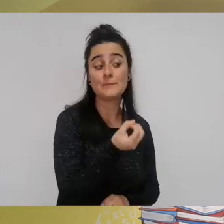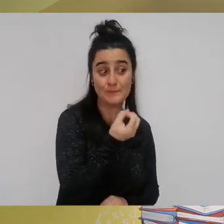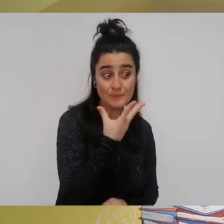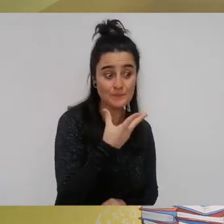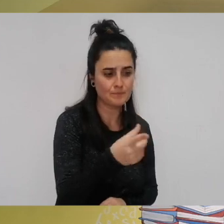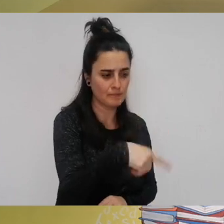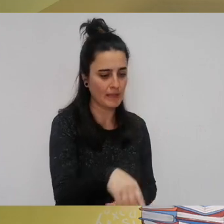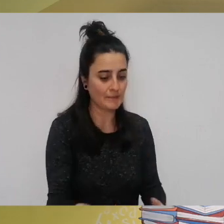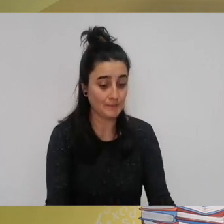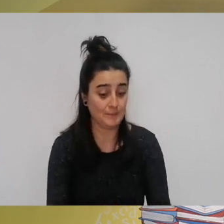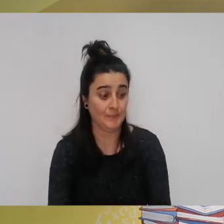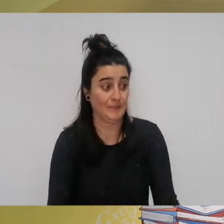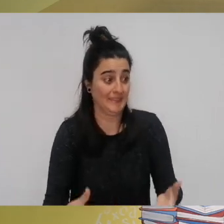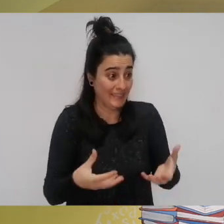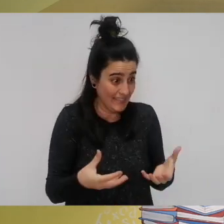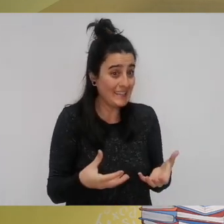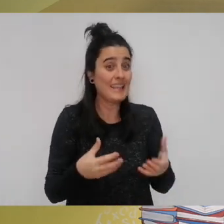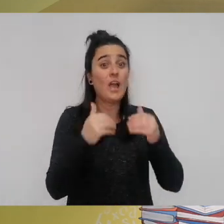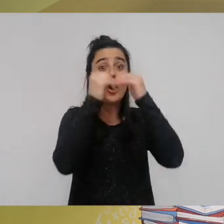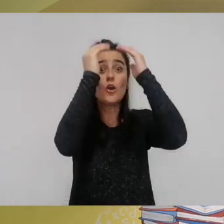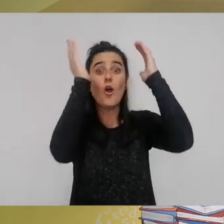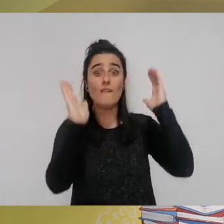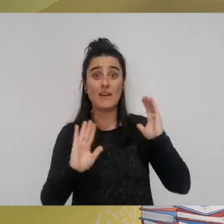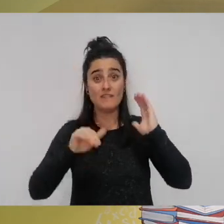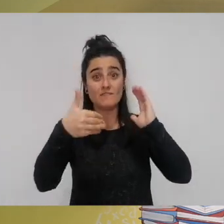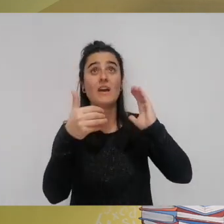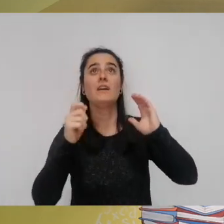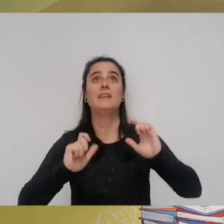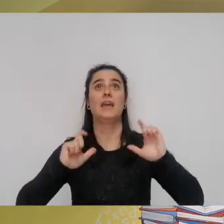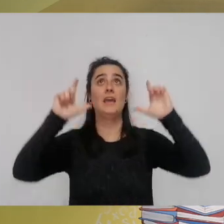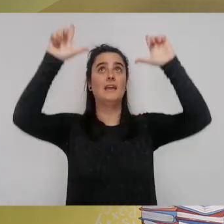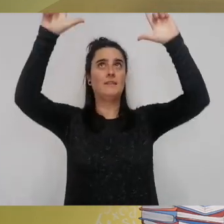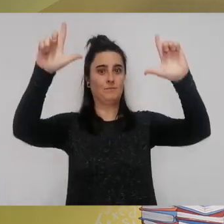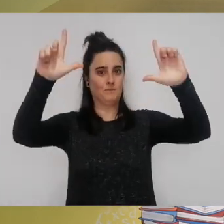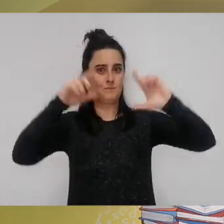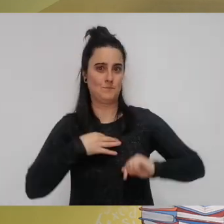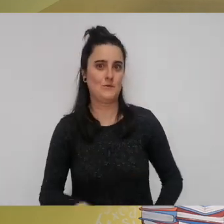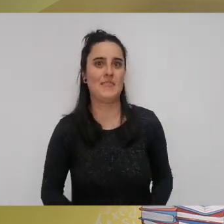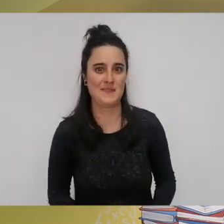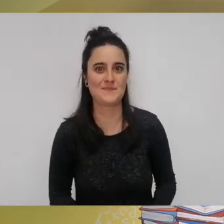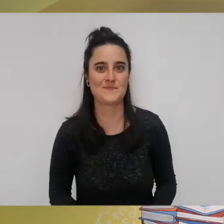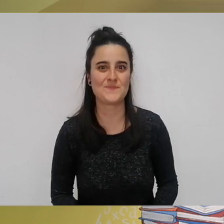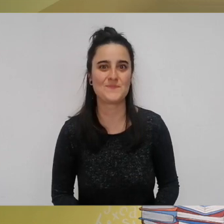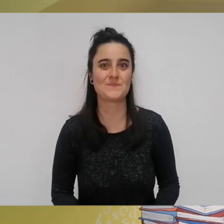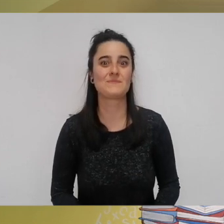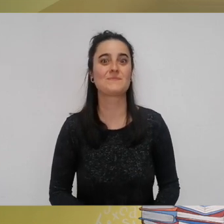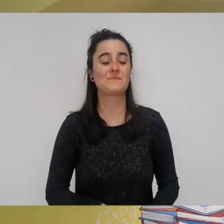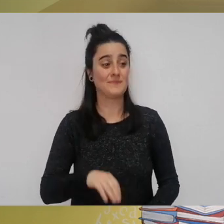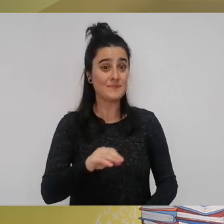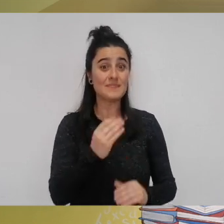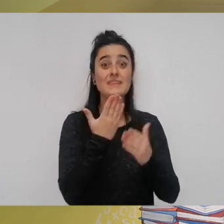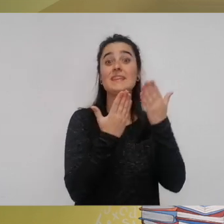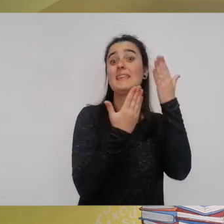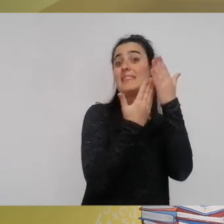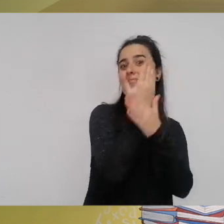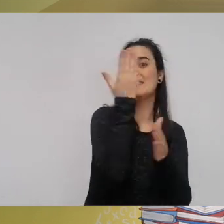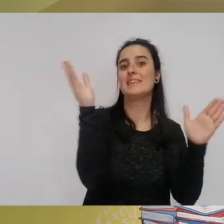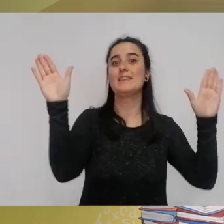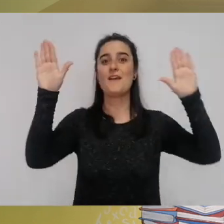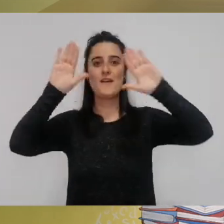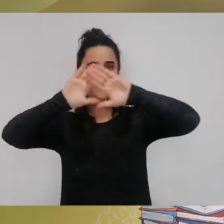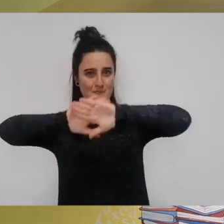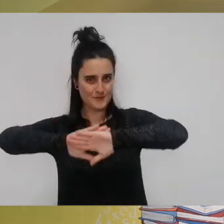hartu eta kobazuloko atarian jarrez azue egunez eta gauez